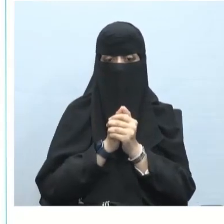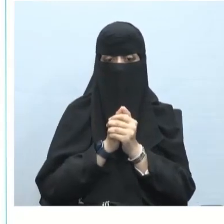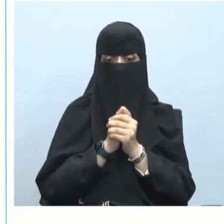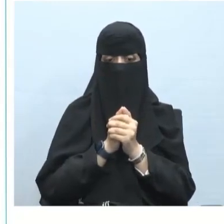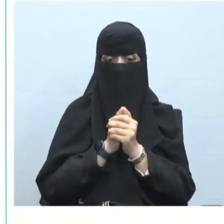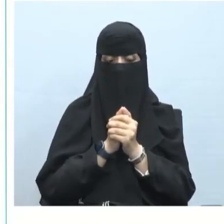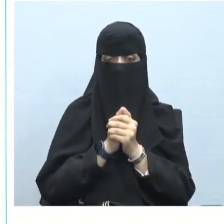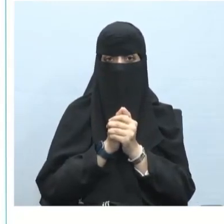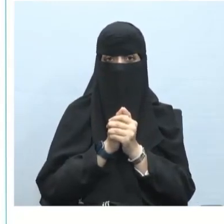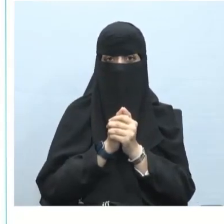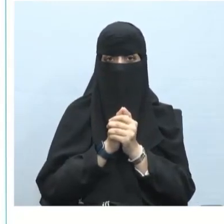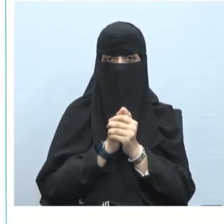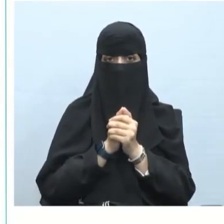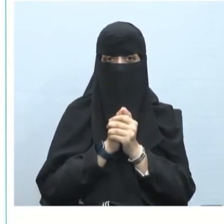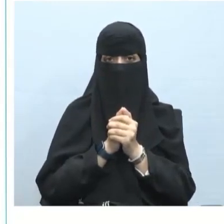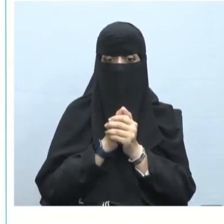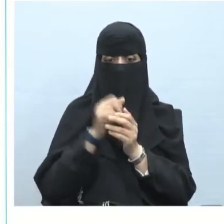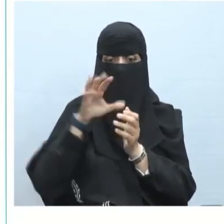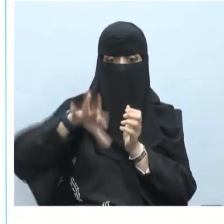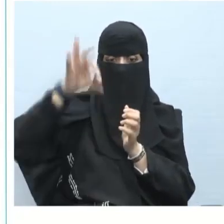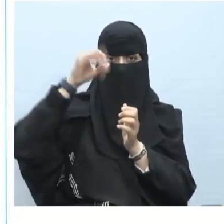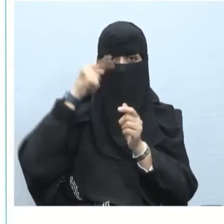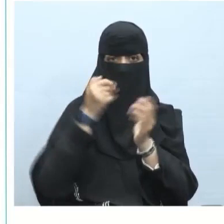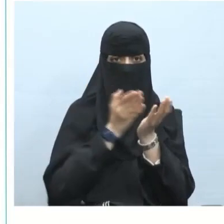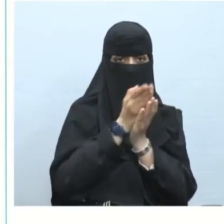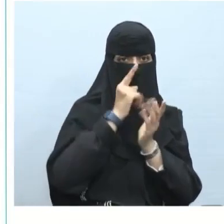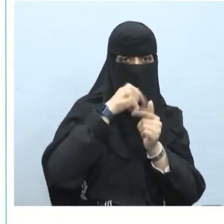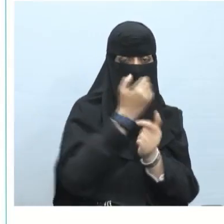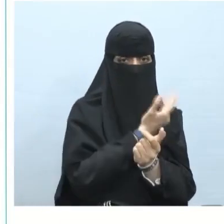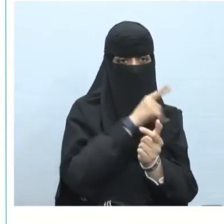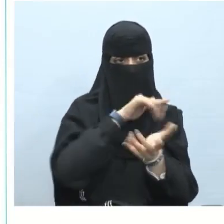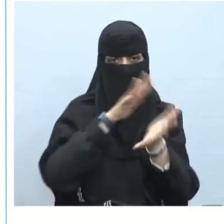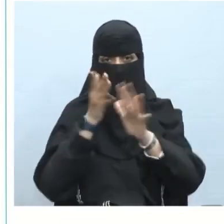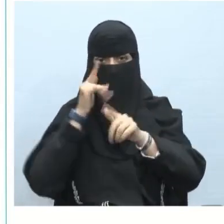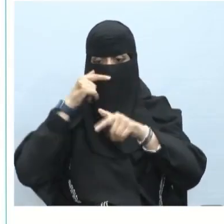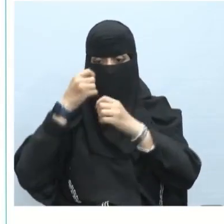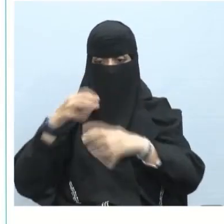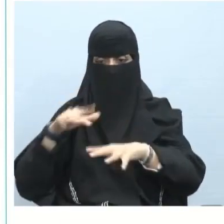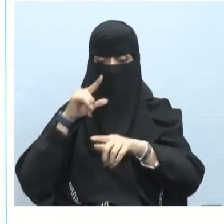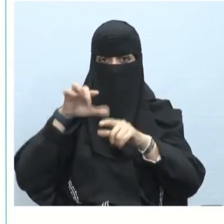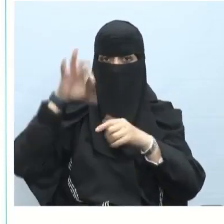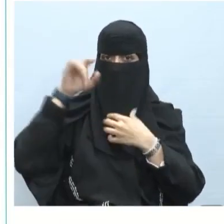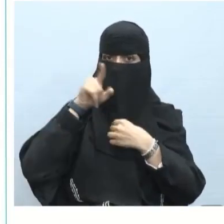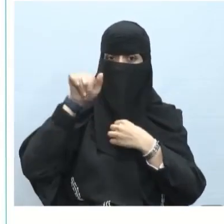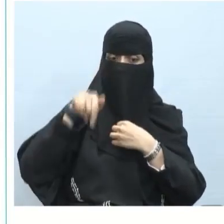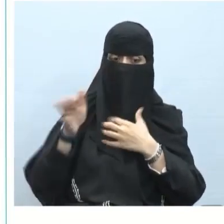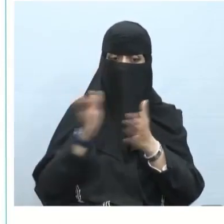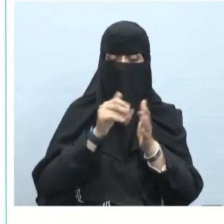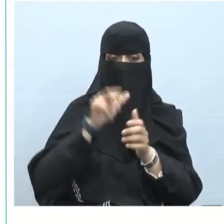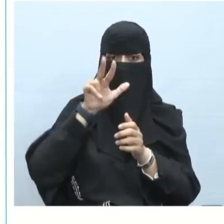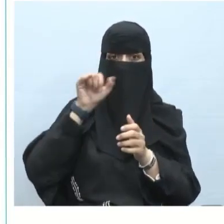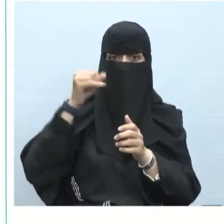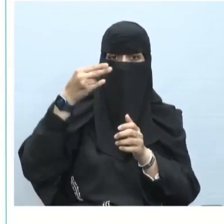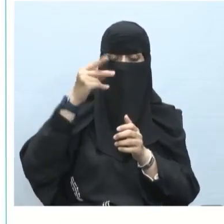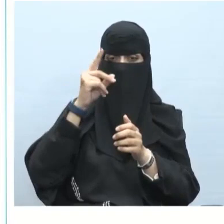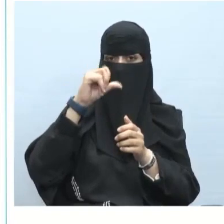الضياء اختر طريقة التوبة أو الضياء الآن الضياء هي المعطوف على